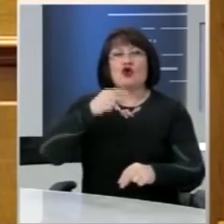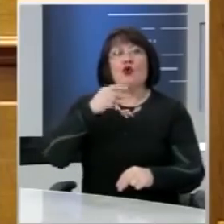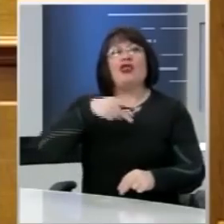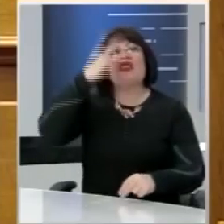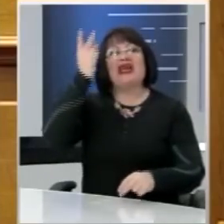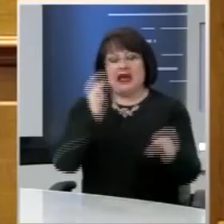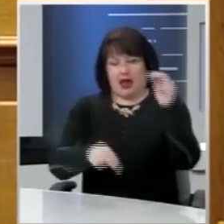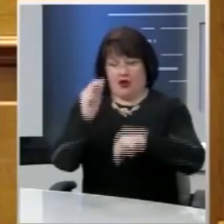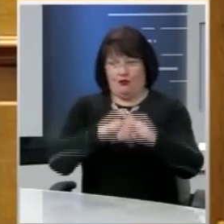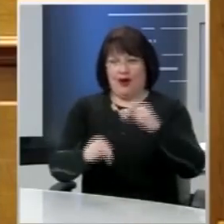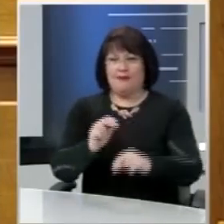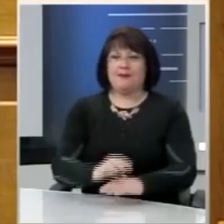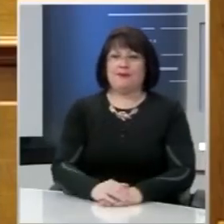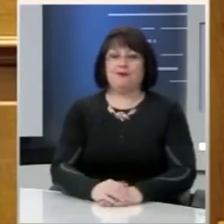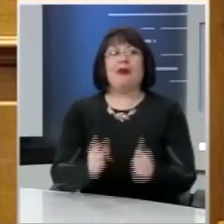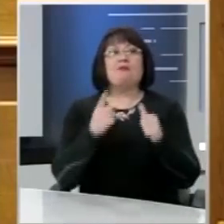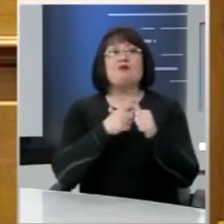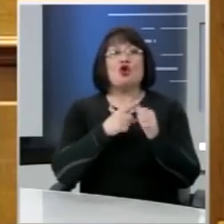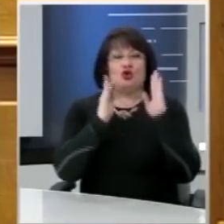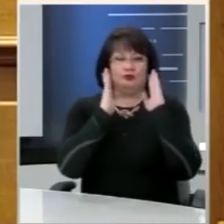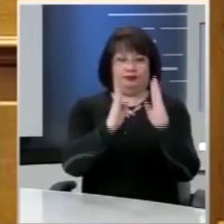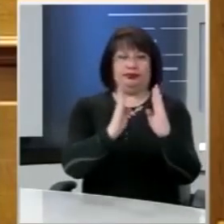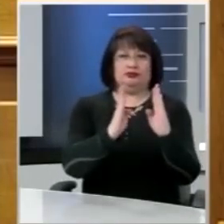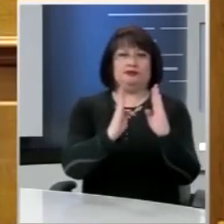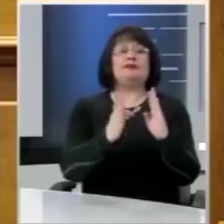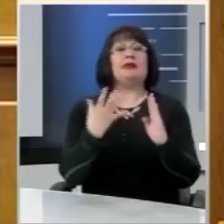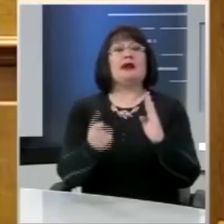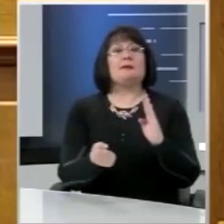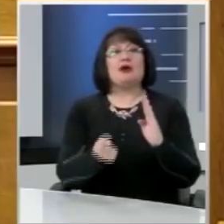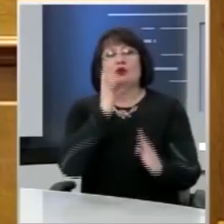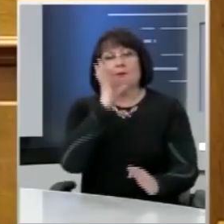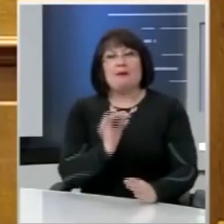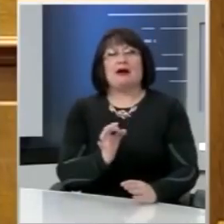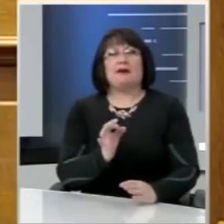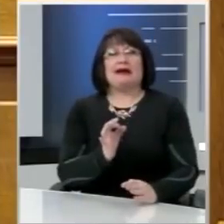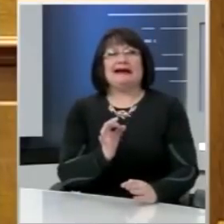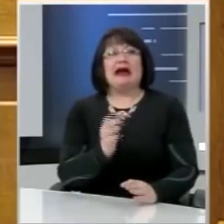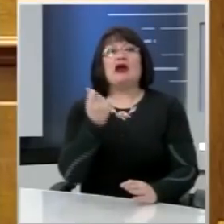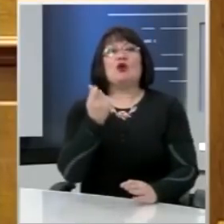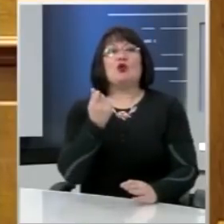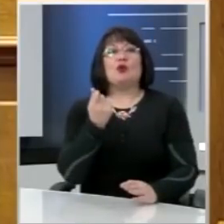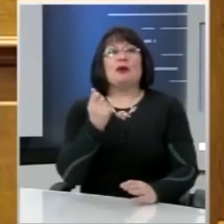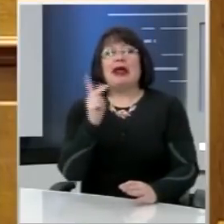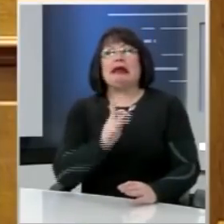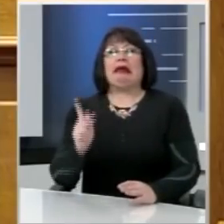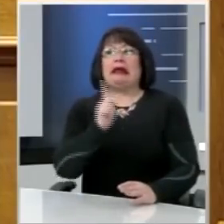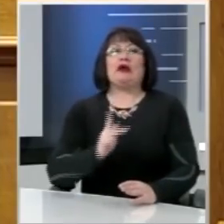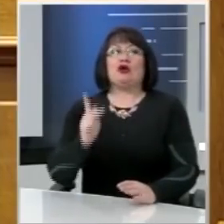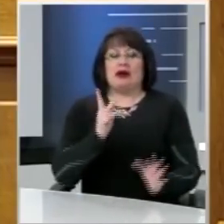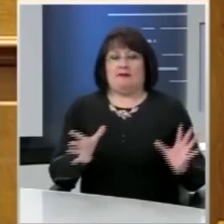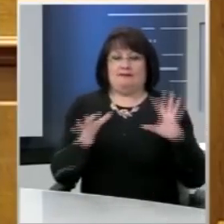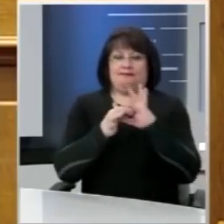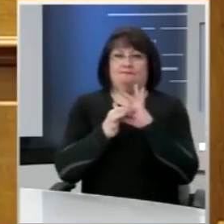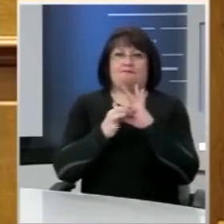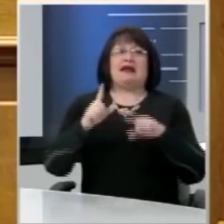διαμονής. Ο πρώτος άξονας είναι η ύπαρξη πραγματικών, οικονομικών και κοινωνικών δεσμών